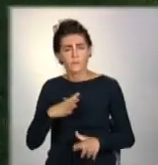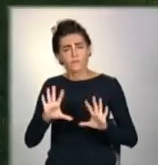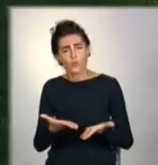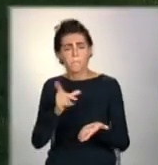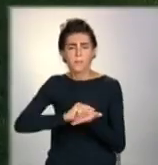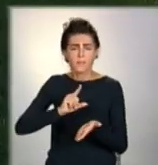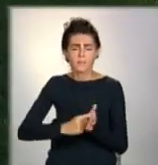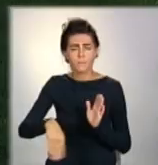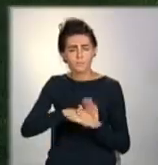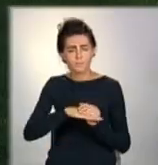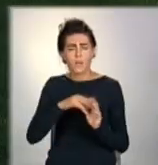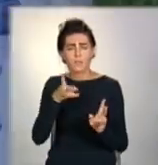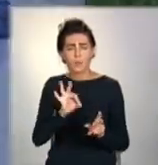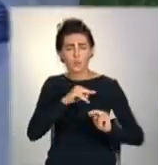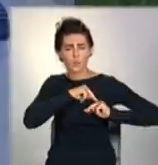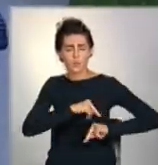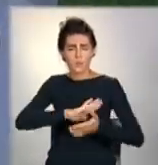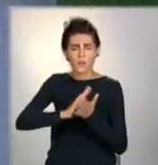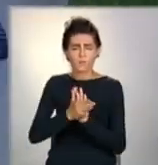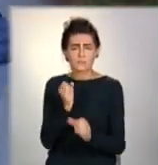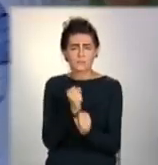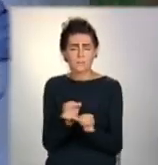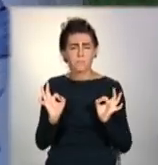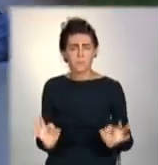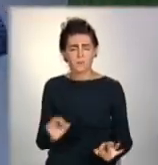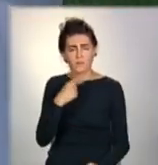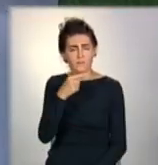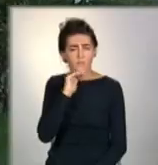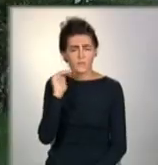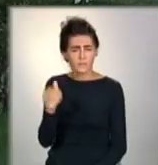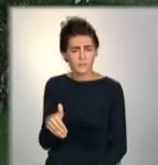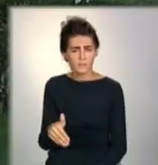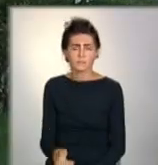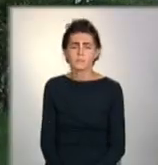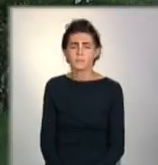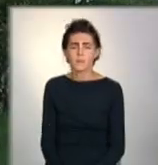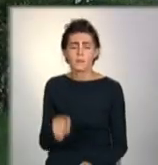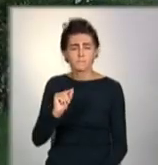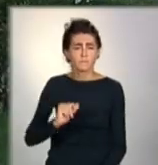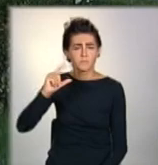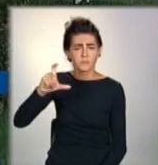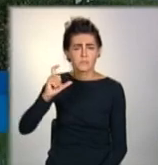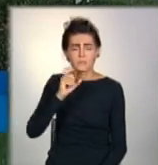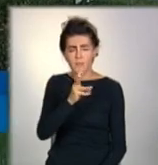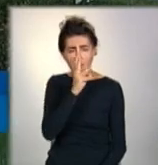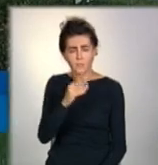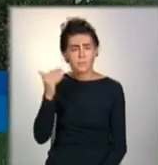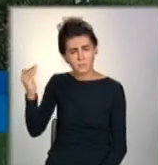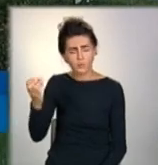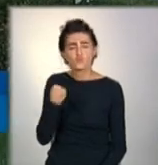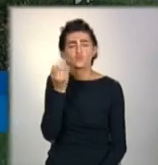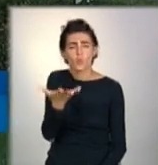Головне, аби трудова угода була складена правильно, кажуть вихівці. Прописується заробітна плата, яку конкретно будуть